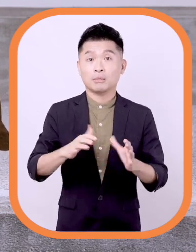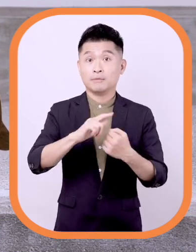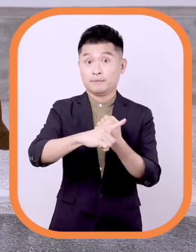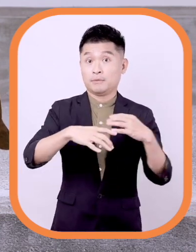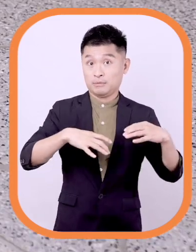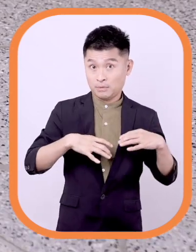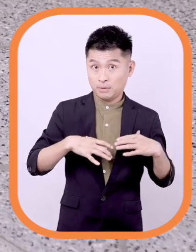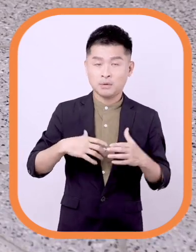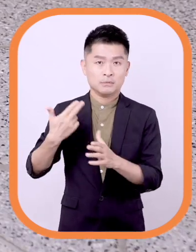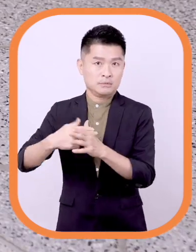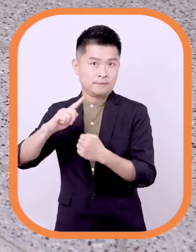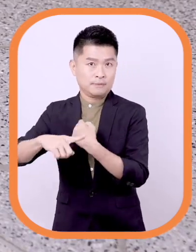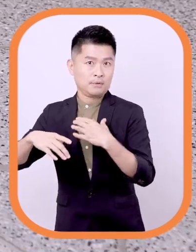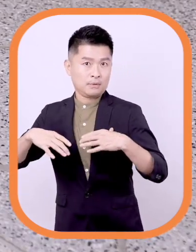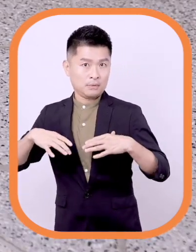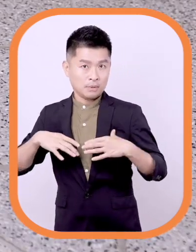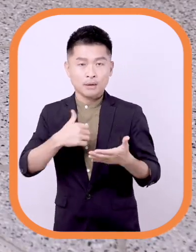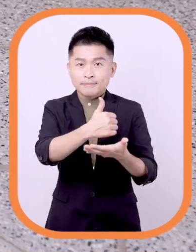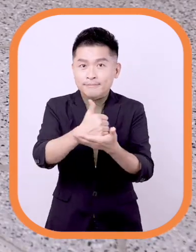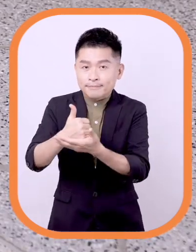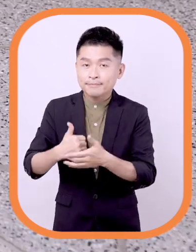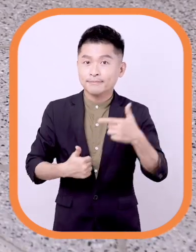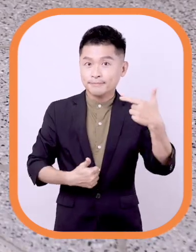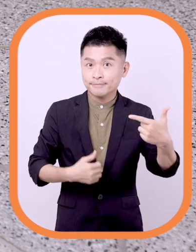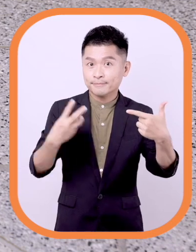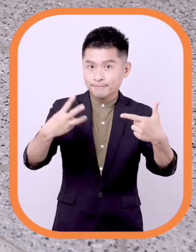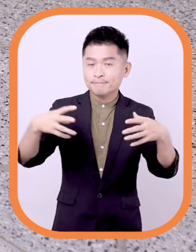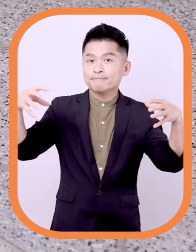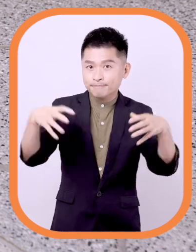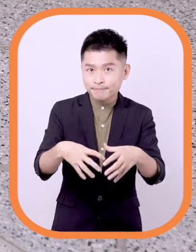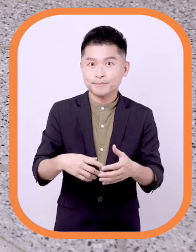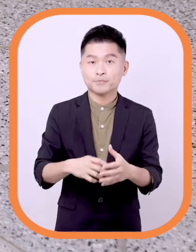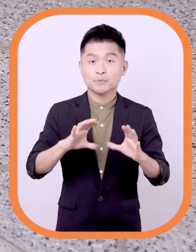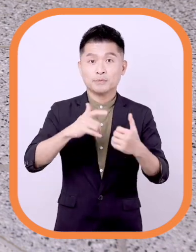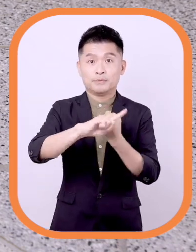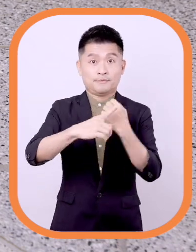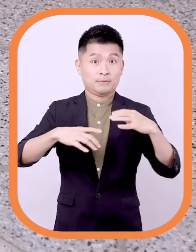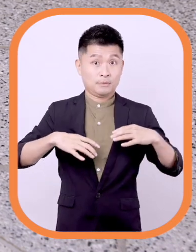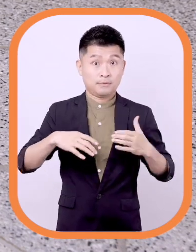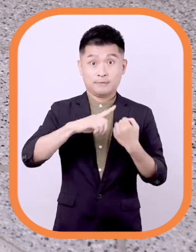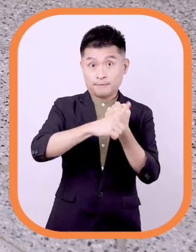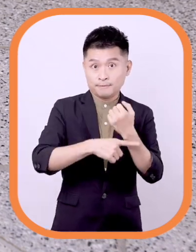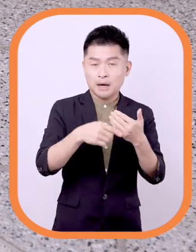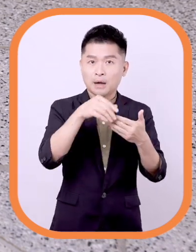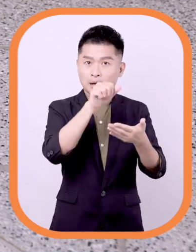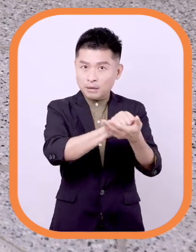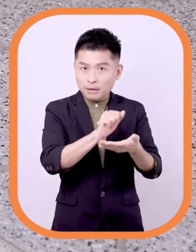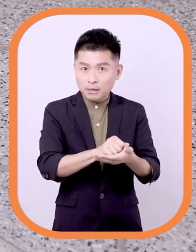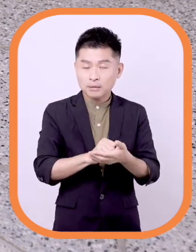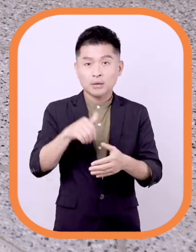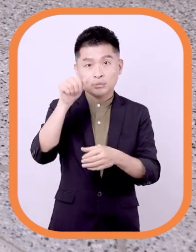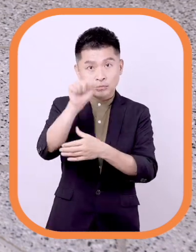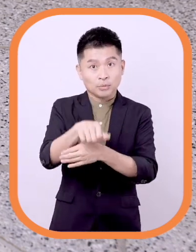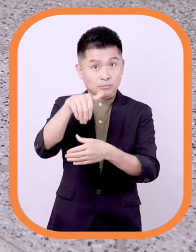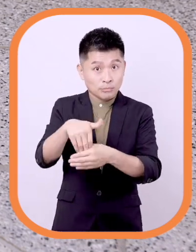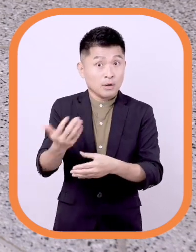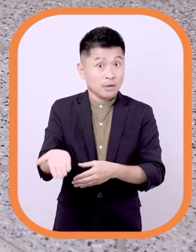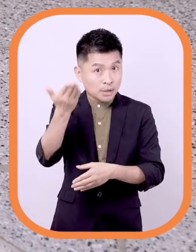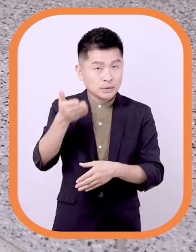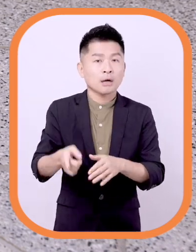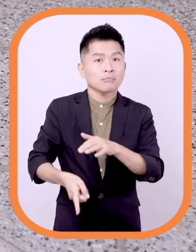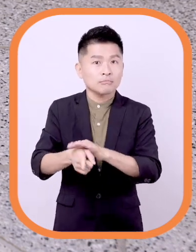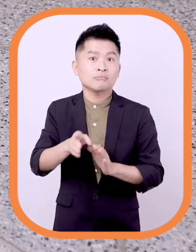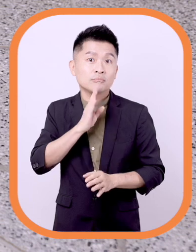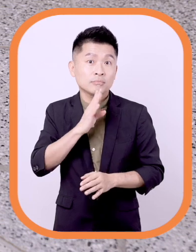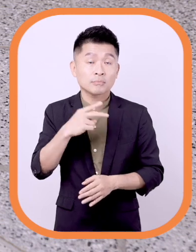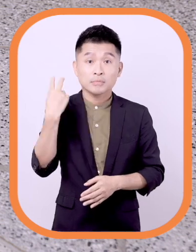怎么说啊国民法官法庭上会由六位国民法官跟三位职业法官组成而国民法官法规定要六票以上同意